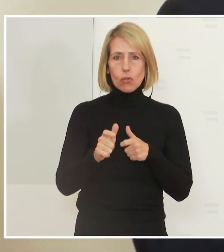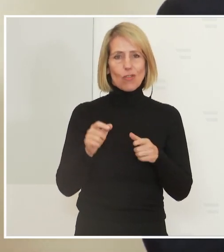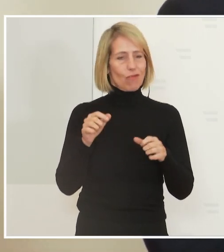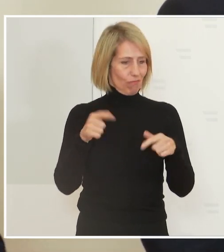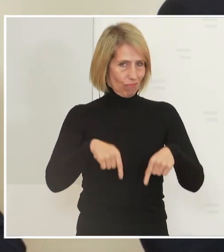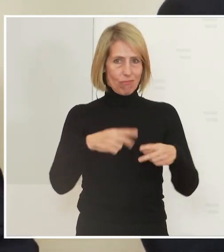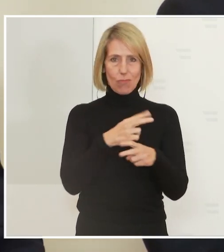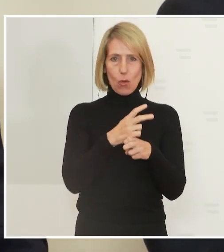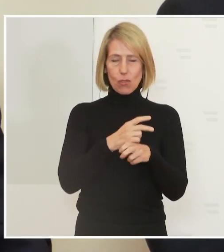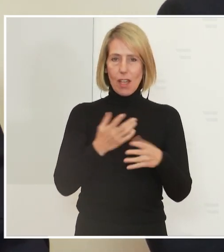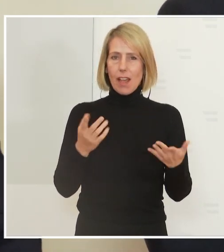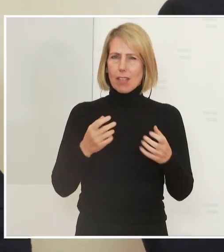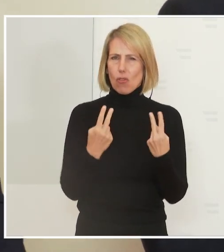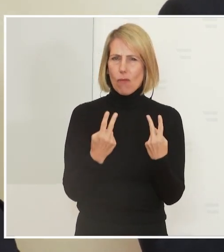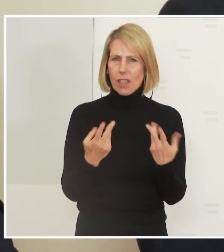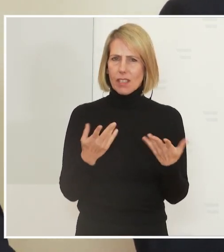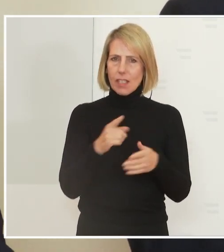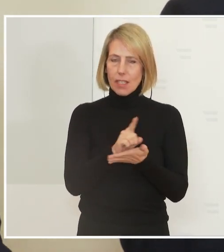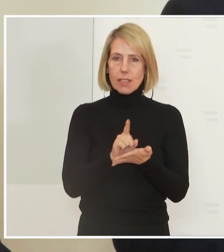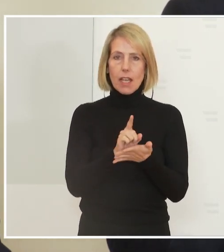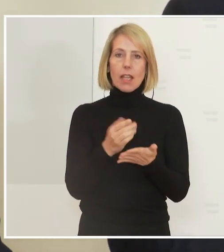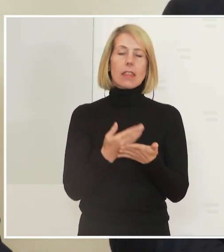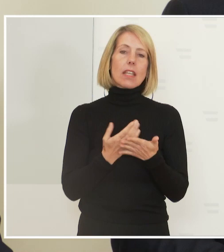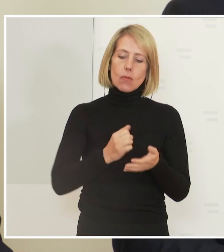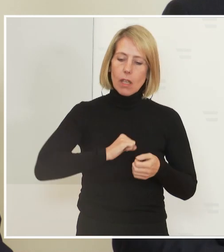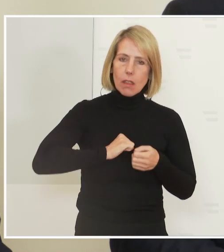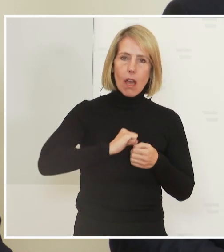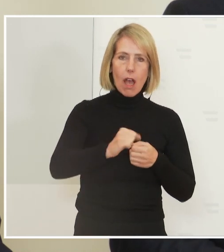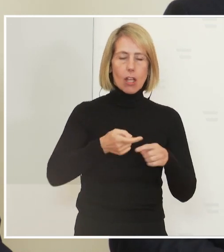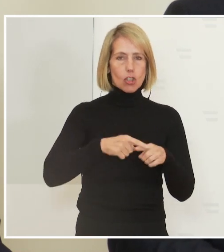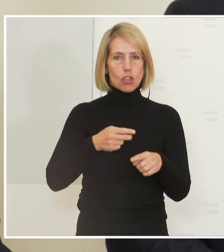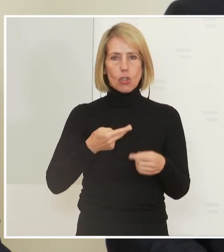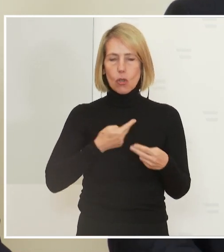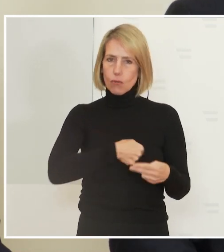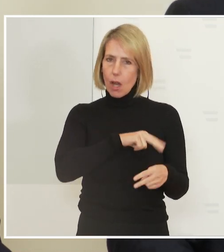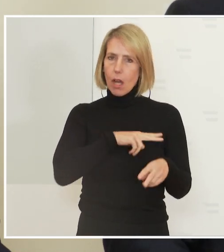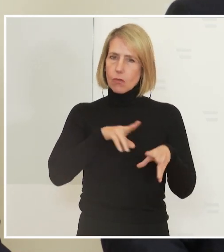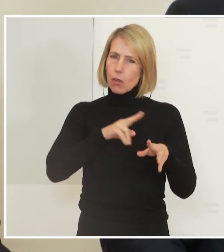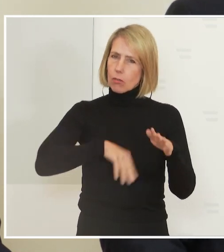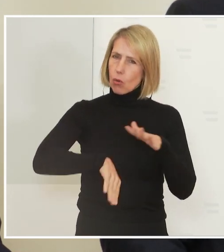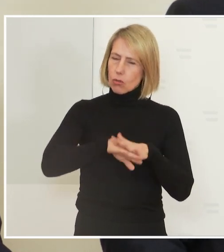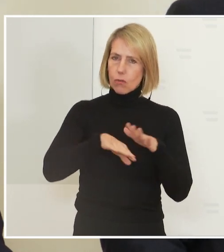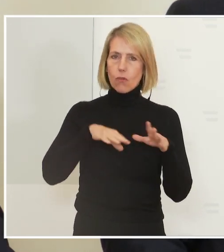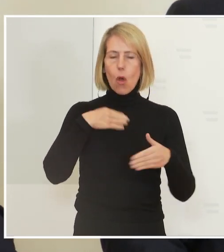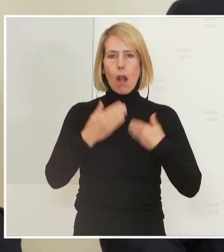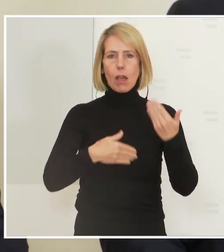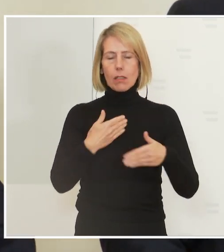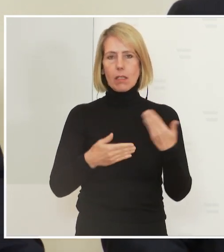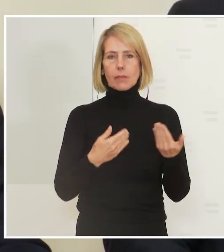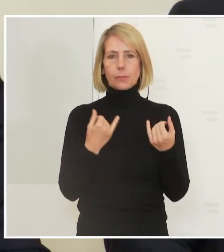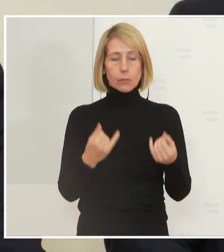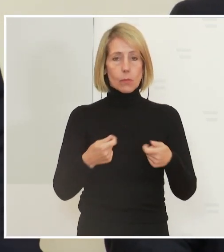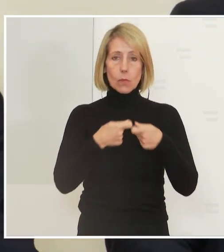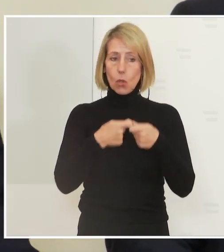wichtig ist. Es ist daher für uns entscheidend, dass wir rasch und verantwortungsvoll handeln. Und ich will allen Teilnehmern an der